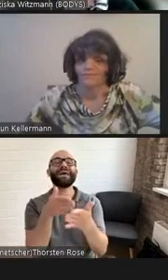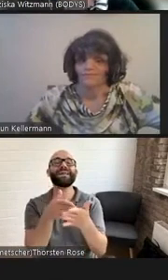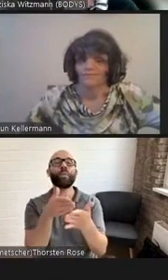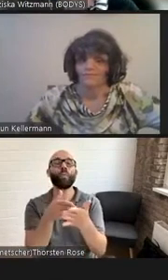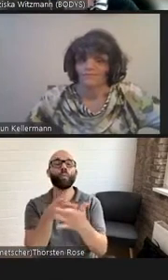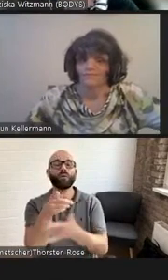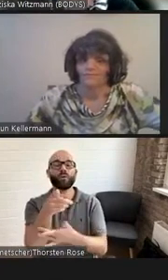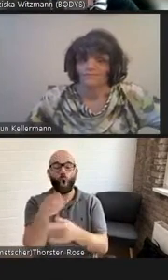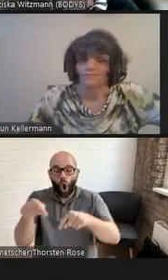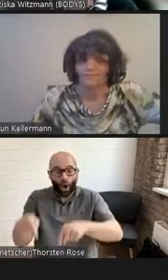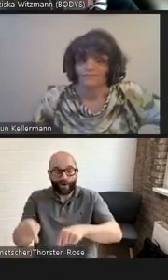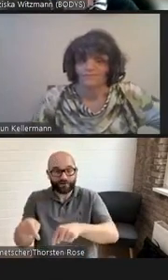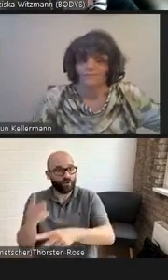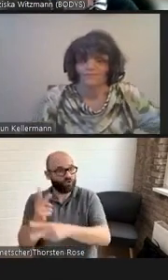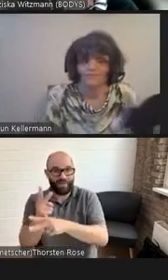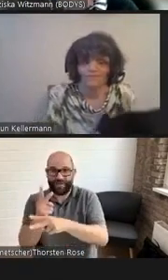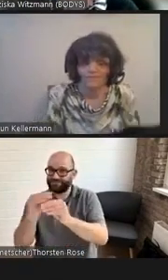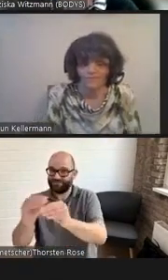gebräuchlich sind.